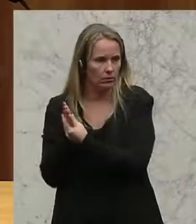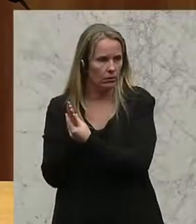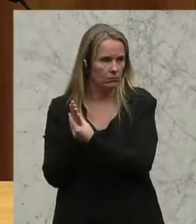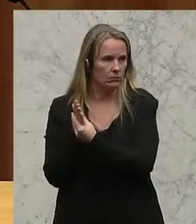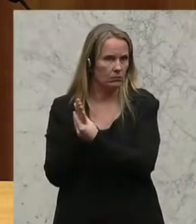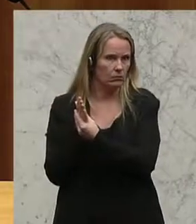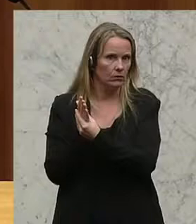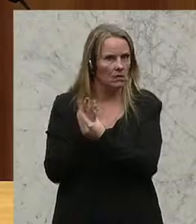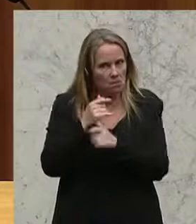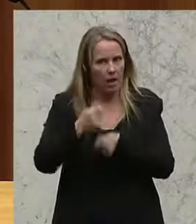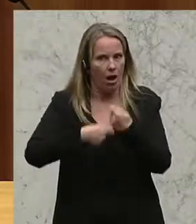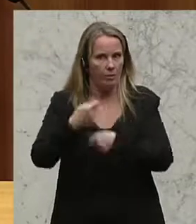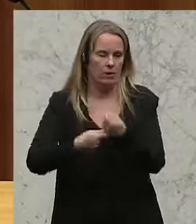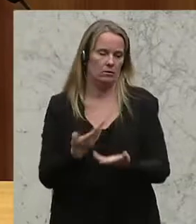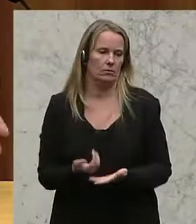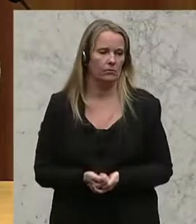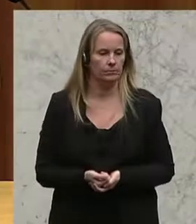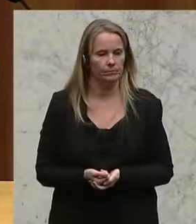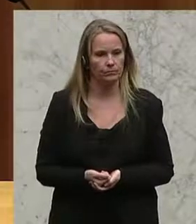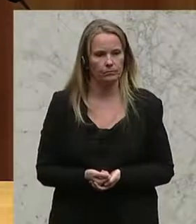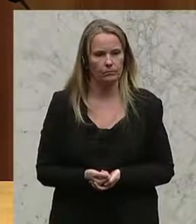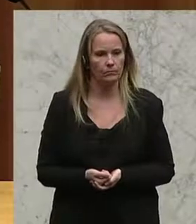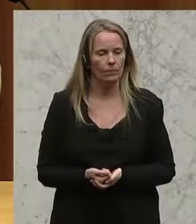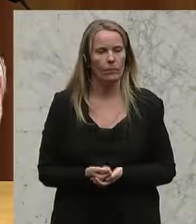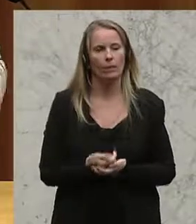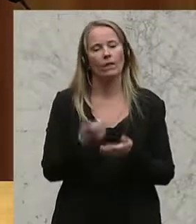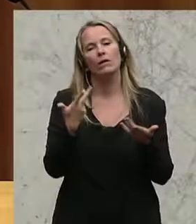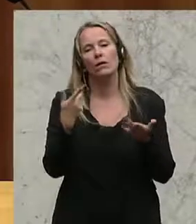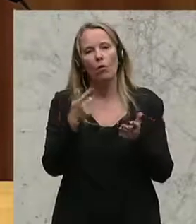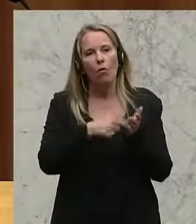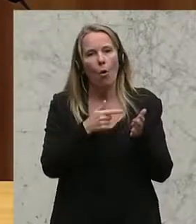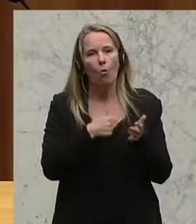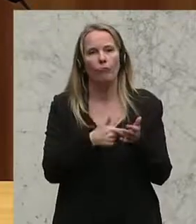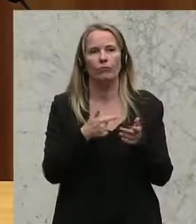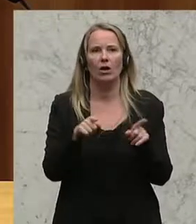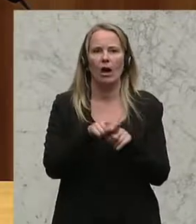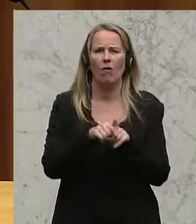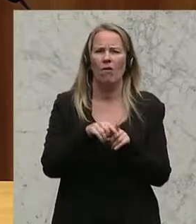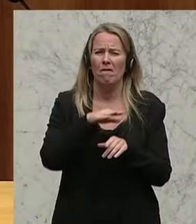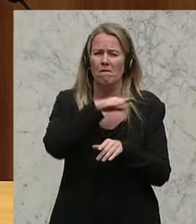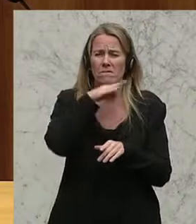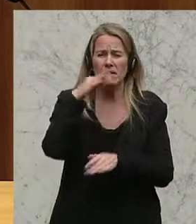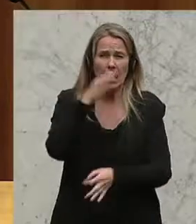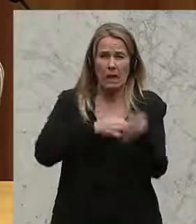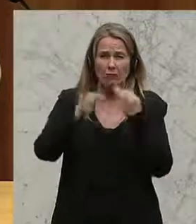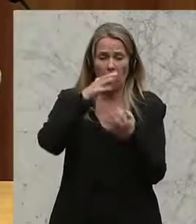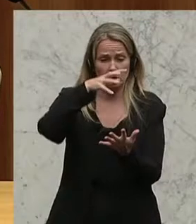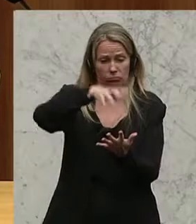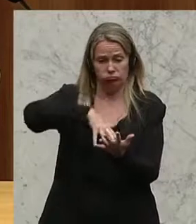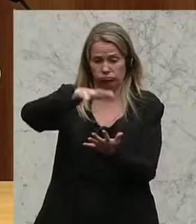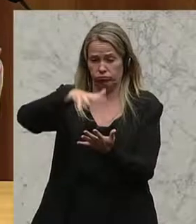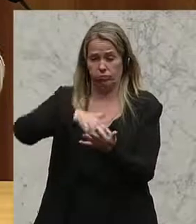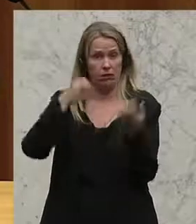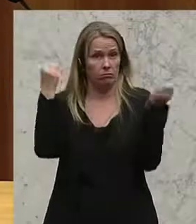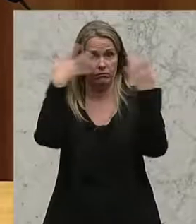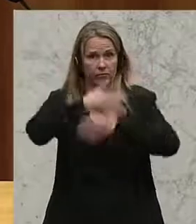da eigentlich zu bearbeiten gibt. Oft ist es auch die Übel, dass auch natürlich die vielen Informationen zu Verwirrungen führen